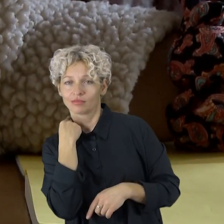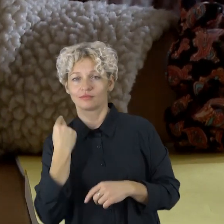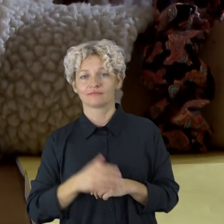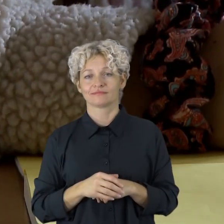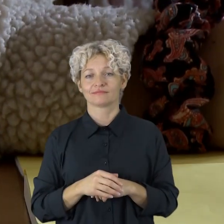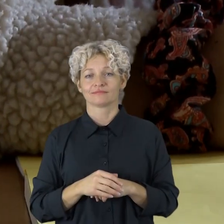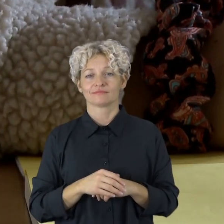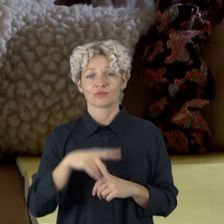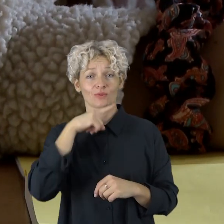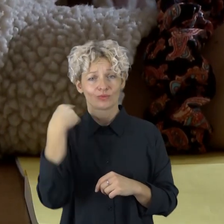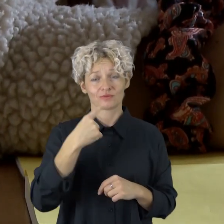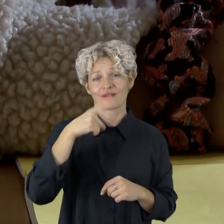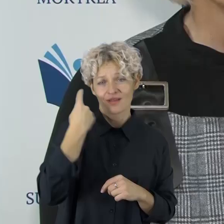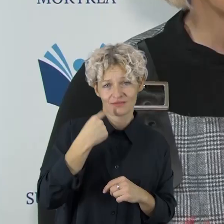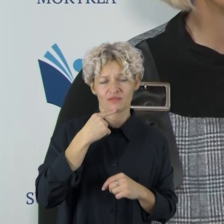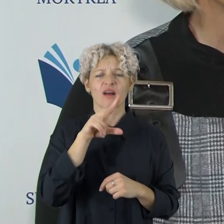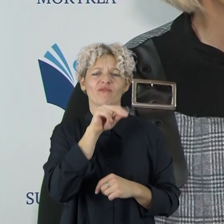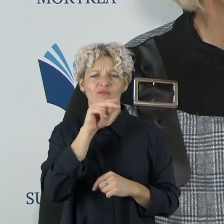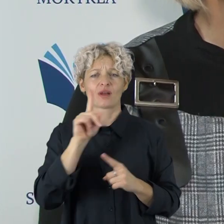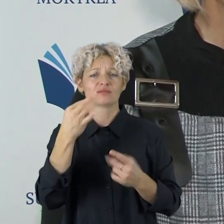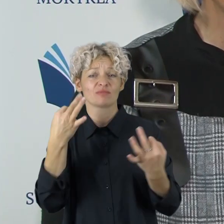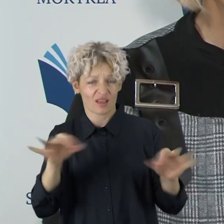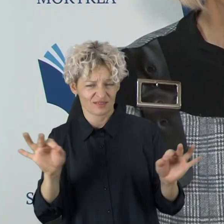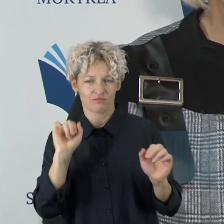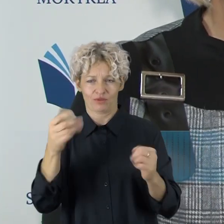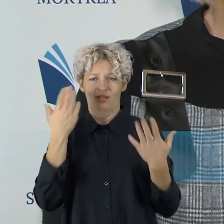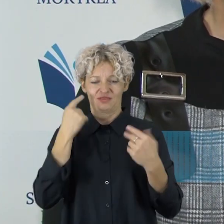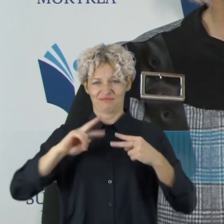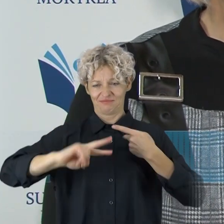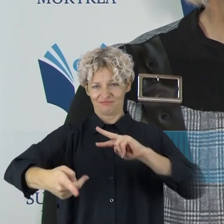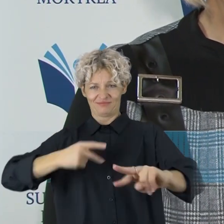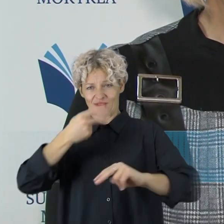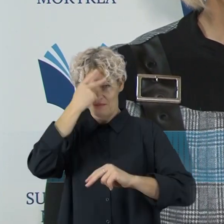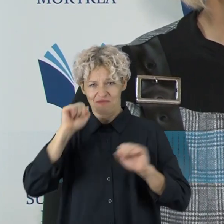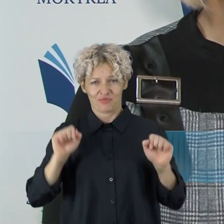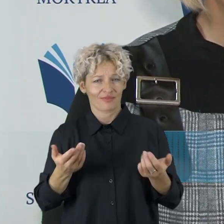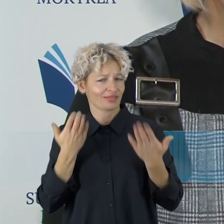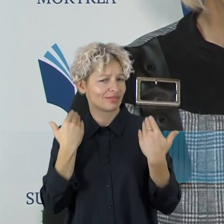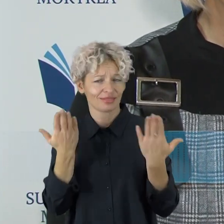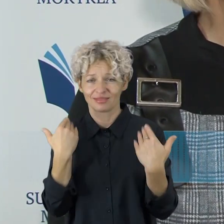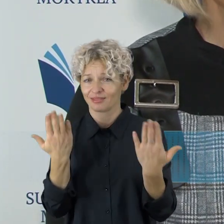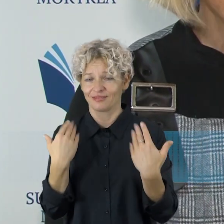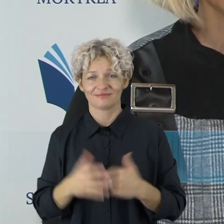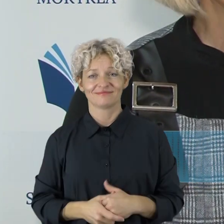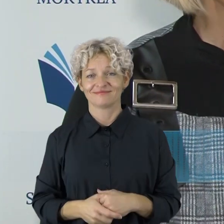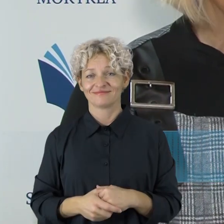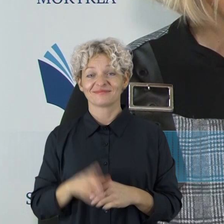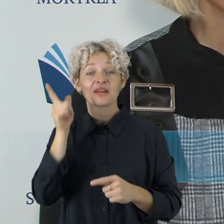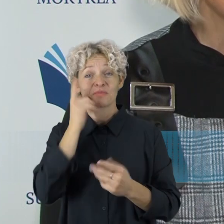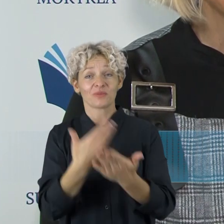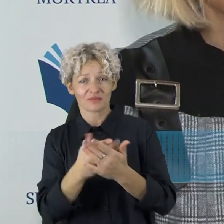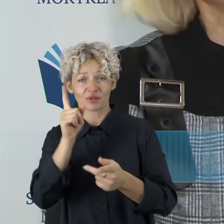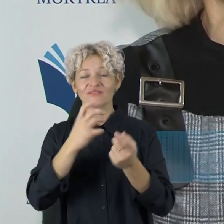yra rusą kalbėms, tiem žmonėm, kurie moka rusų kalbą, nes jie suvokia linksnevimo,